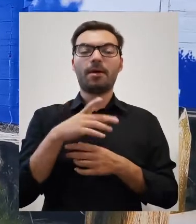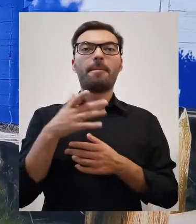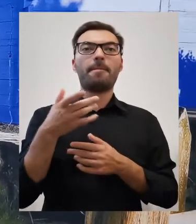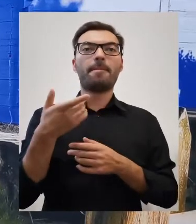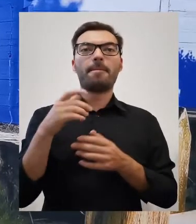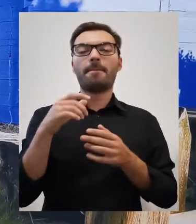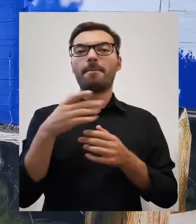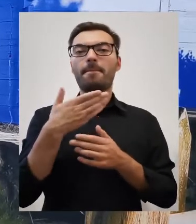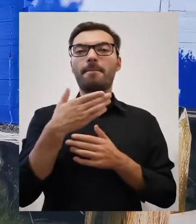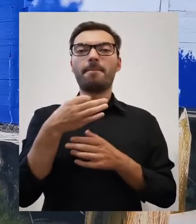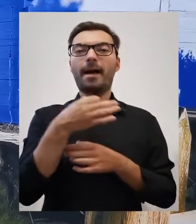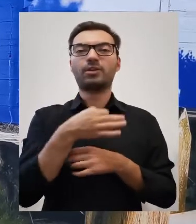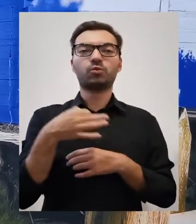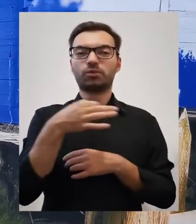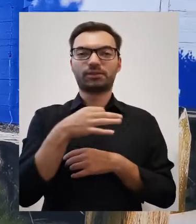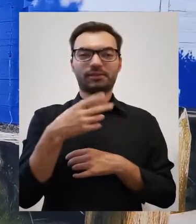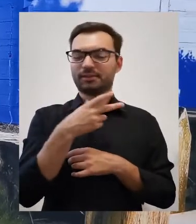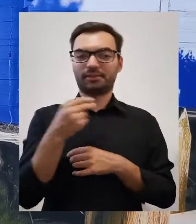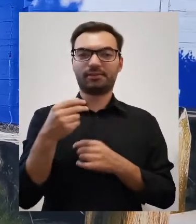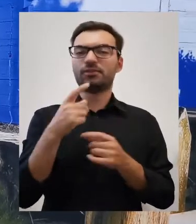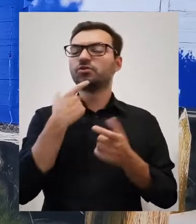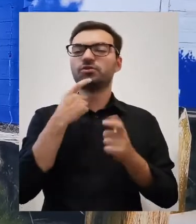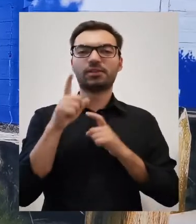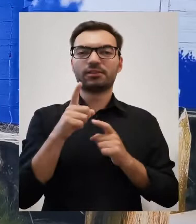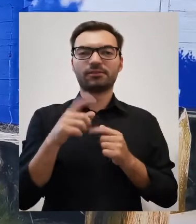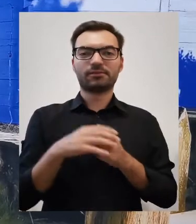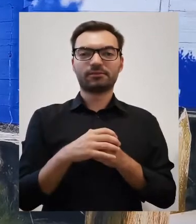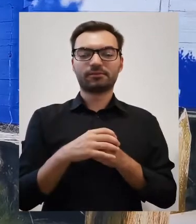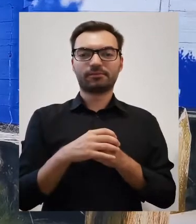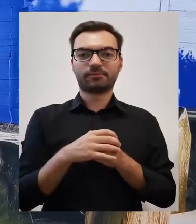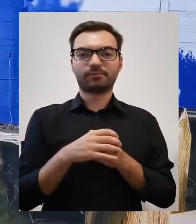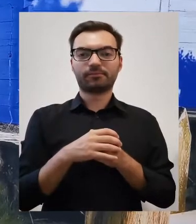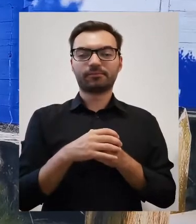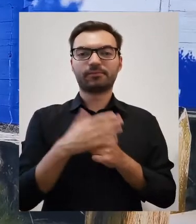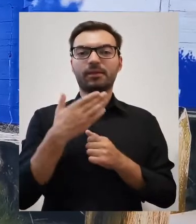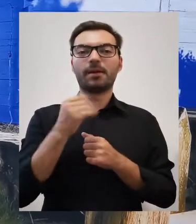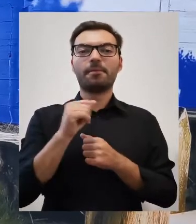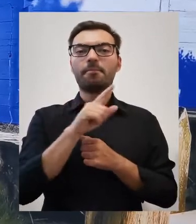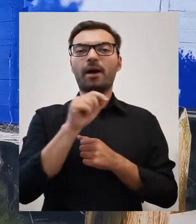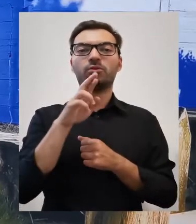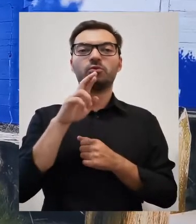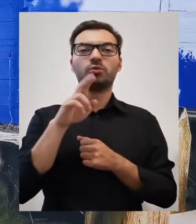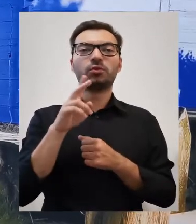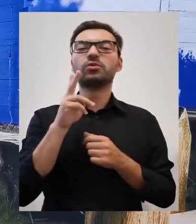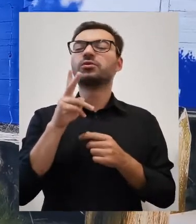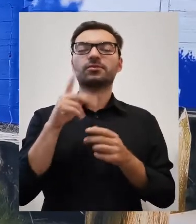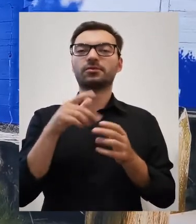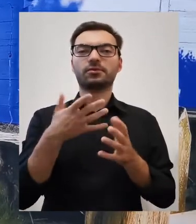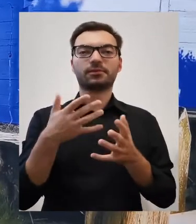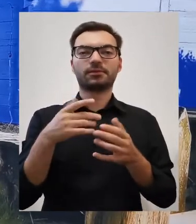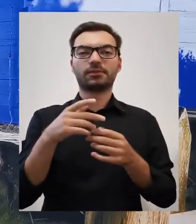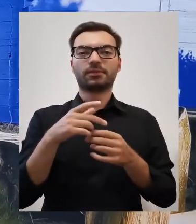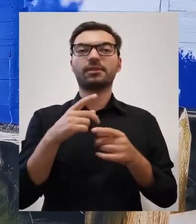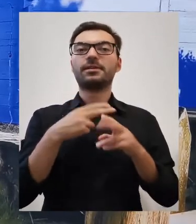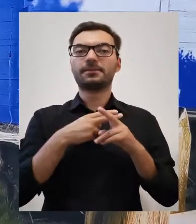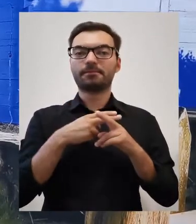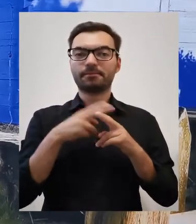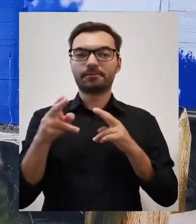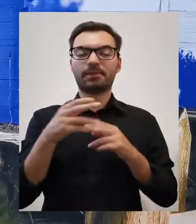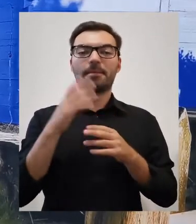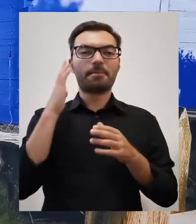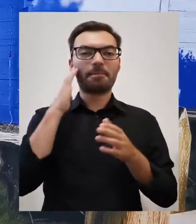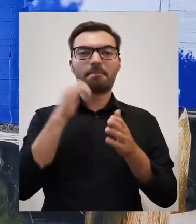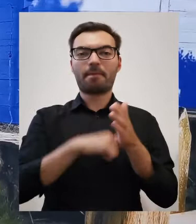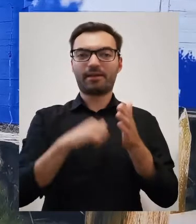siebie za Mazurów. Co to znaczy, że nie uważają się zbie za Mazurów? Kto uważał siebie za Mazurów na tym terenie? Ano